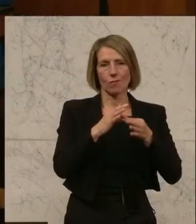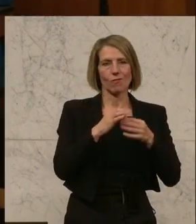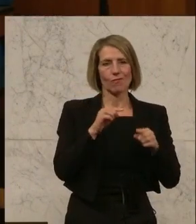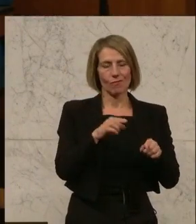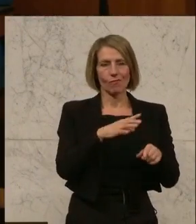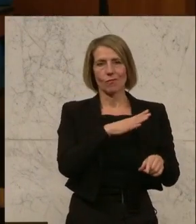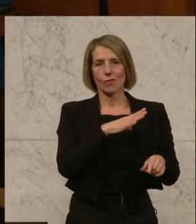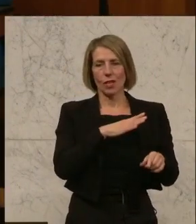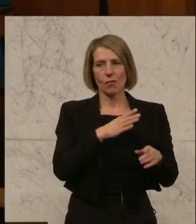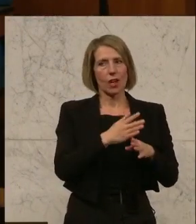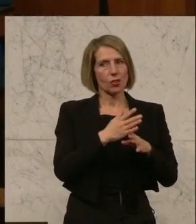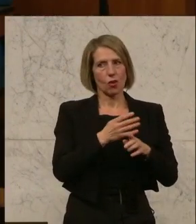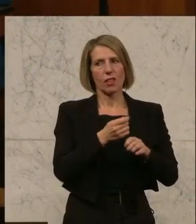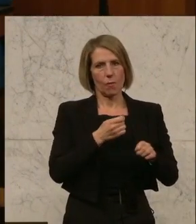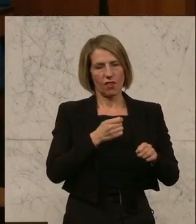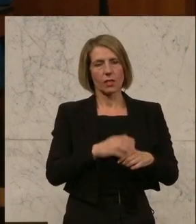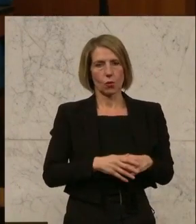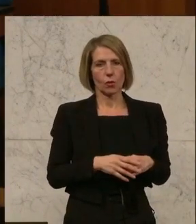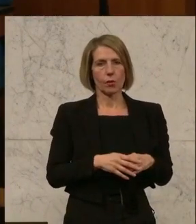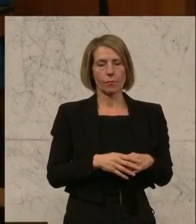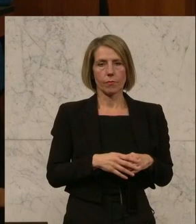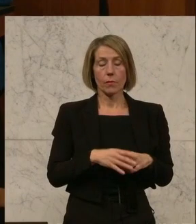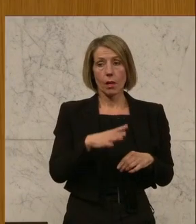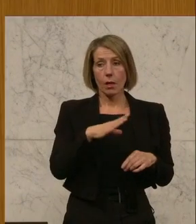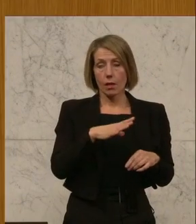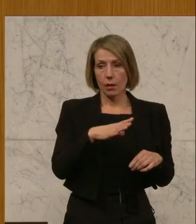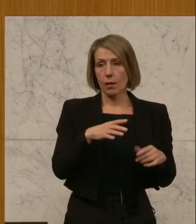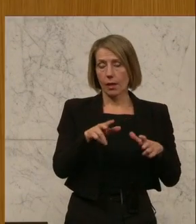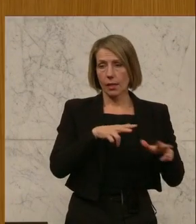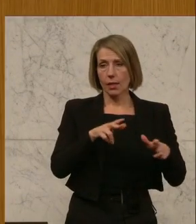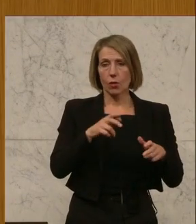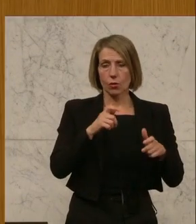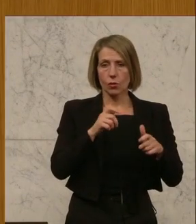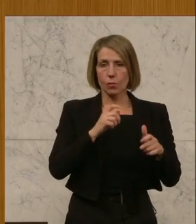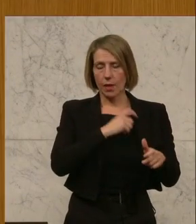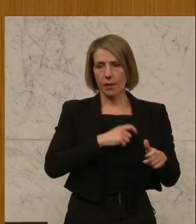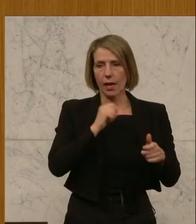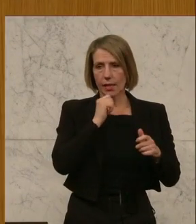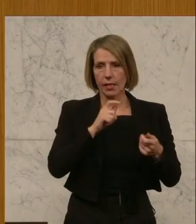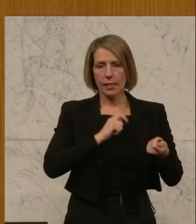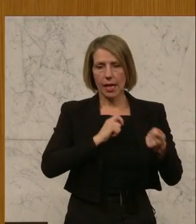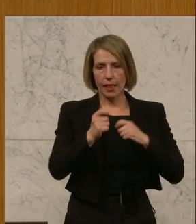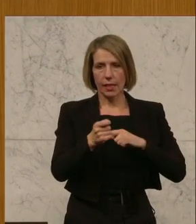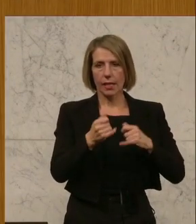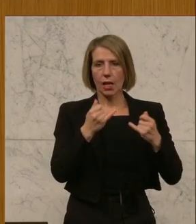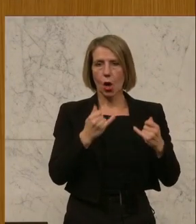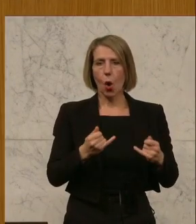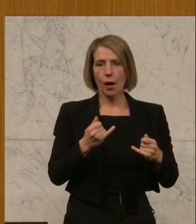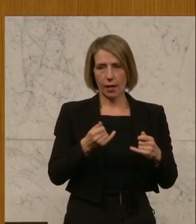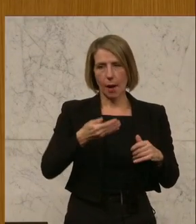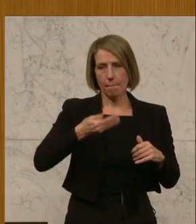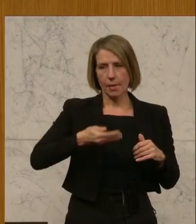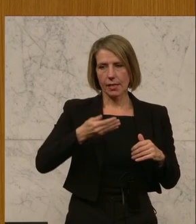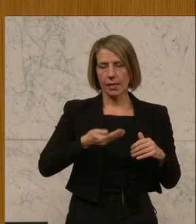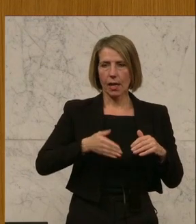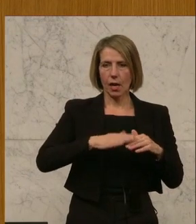im Verzug gibt. Wenn die Regierungsparteien nicht einlenken, werden die Richtwertmieten dieses Jahr um weitere 8